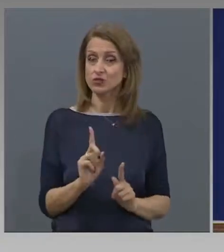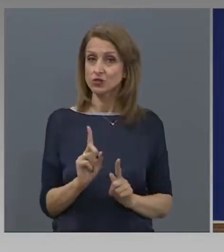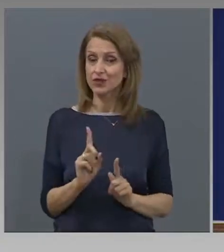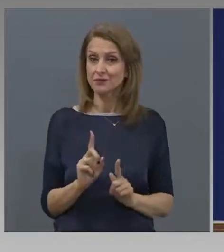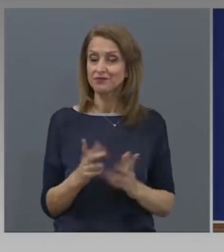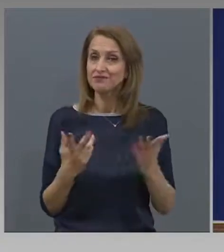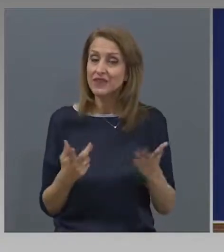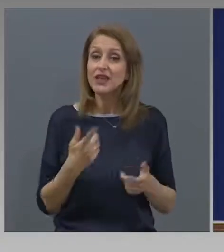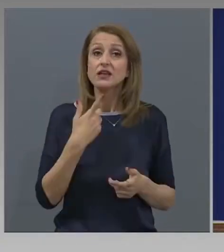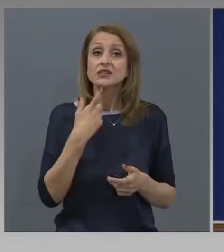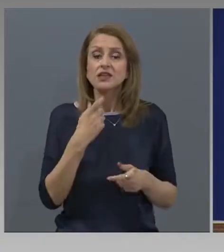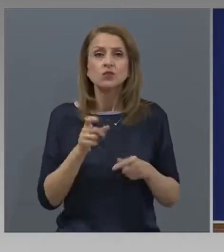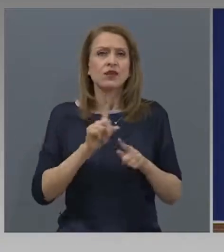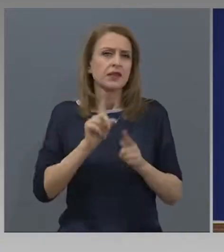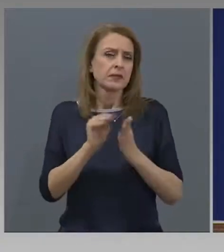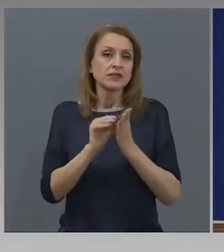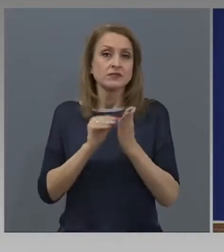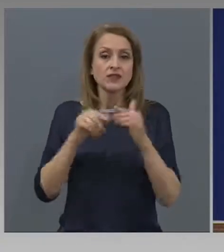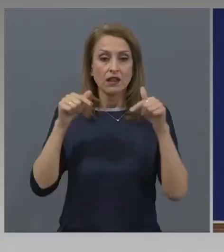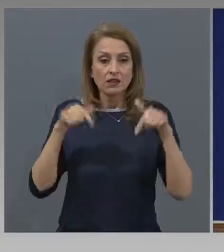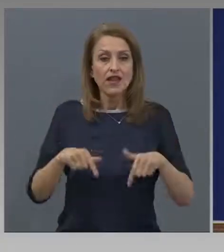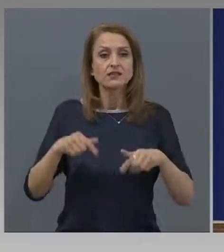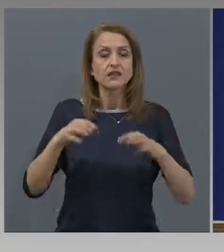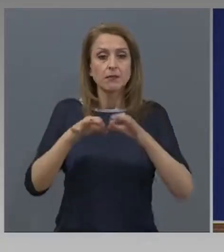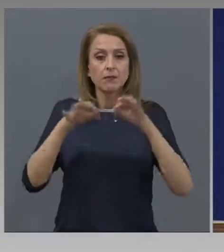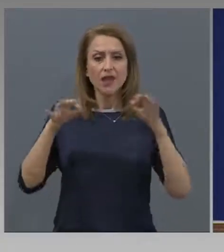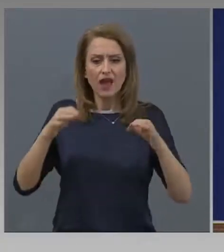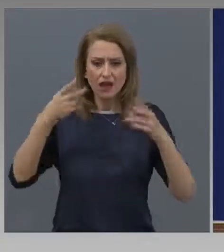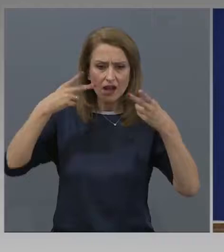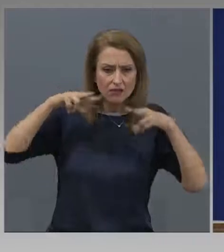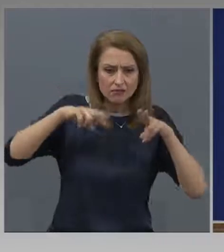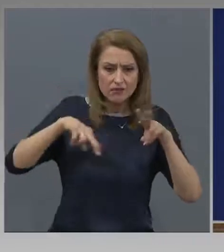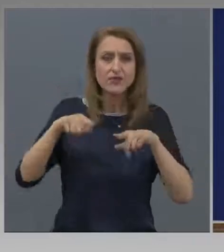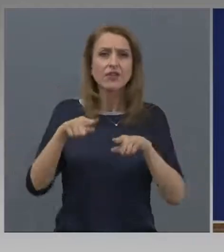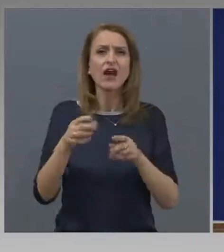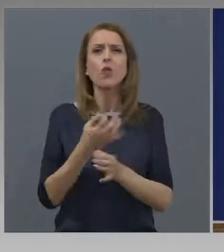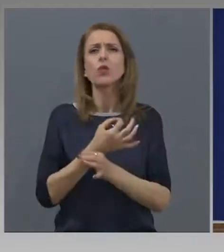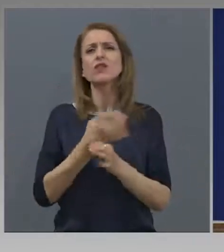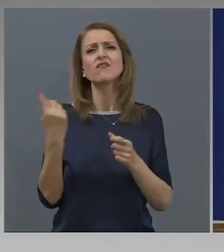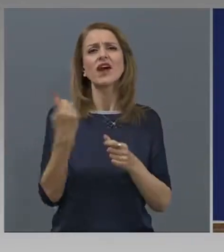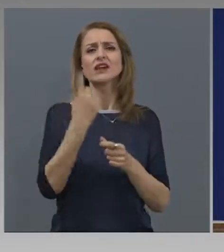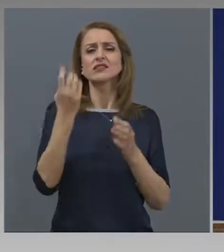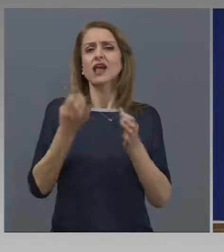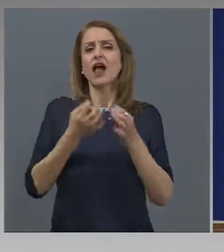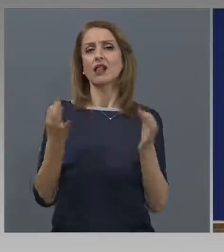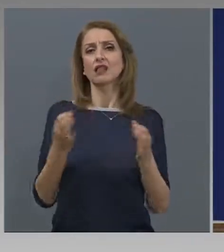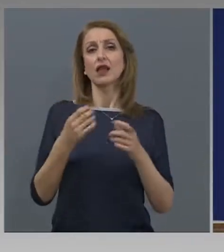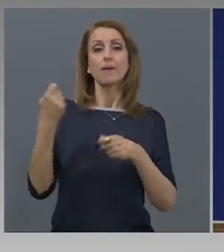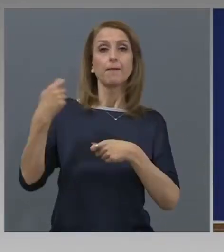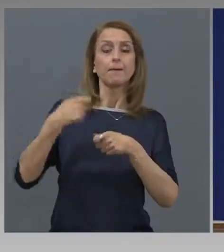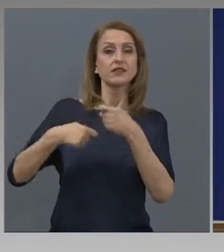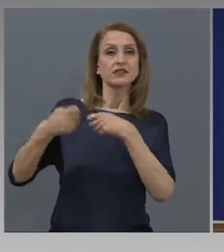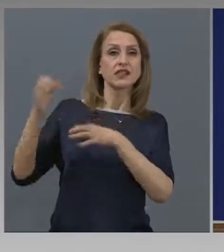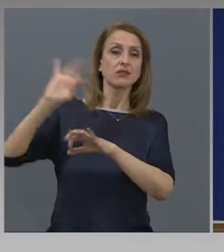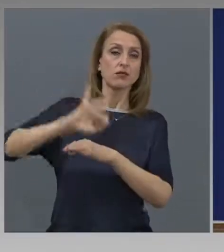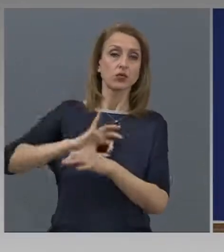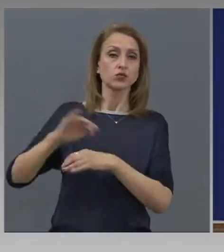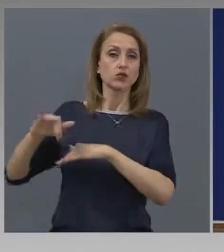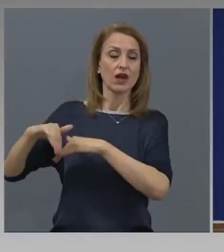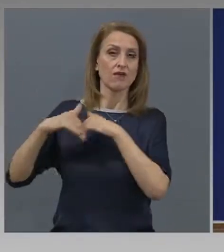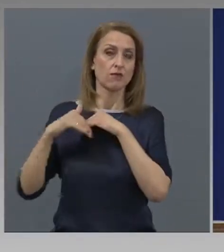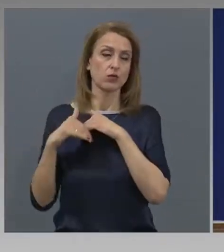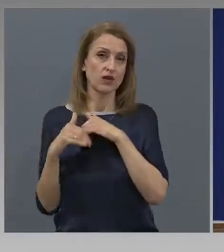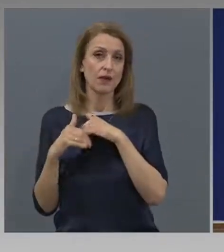не е нужно тази мярка да, пак казвам, да се разглежда като универсалната мярка, с която бизнеса получава економическа подкрепа.